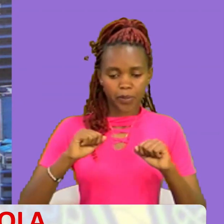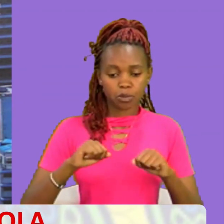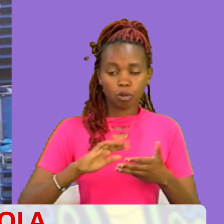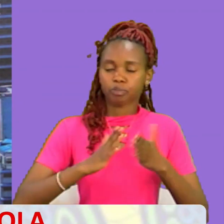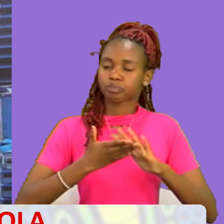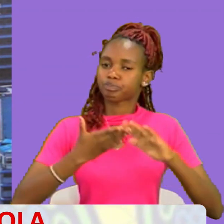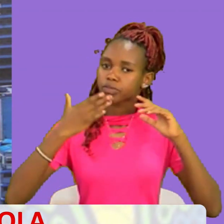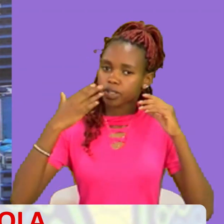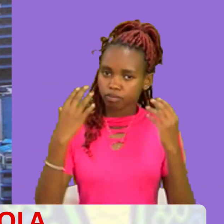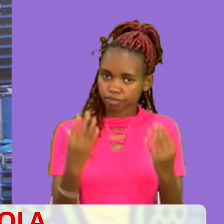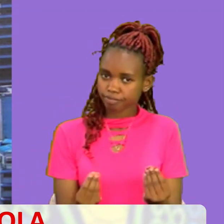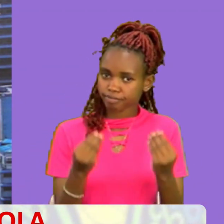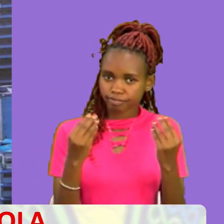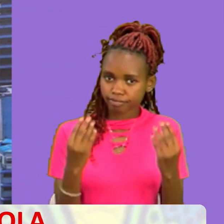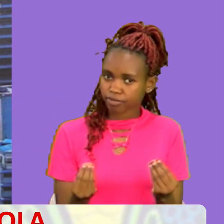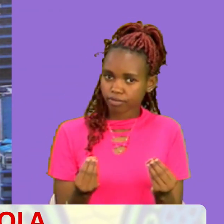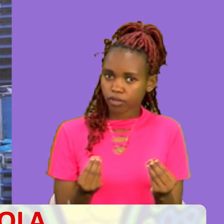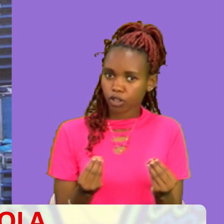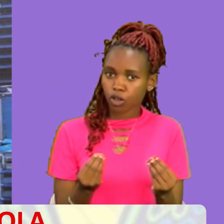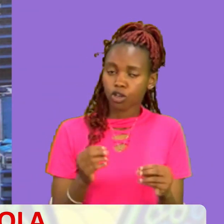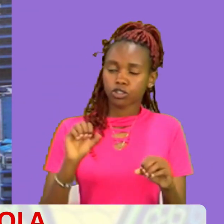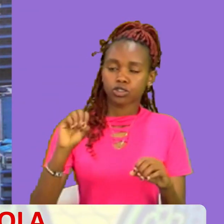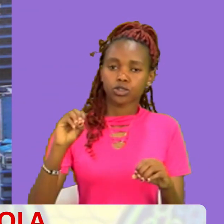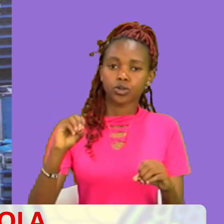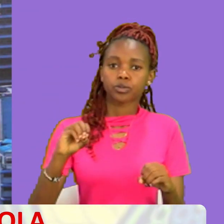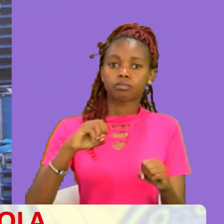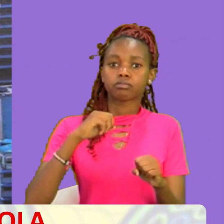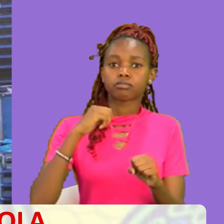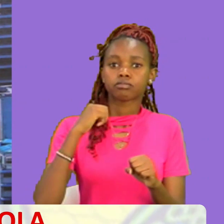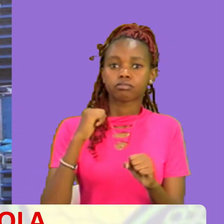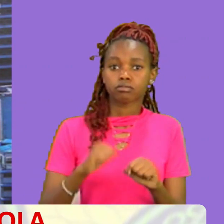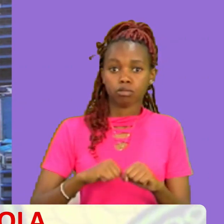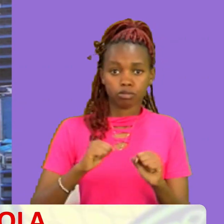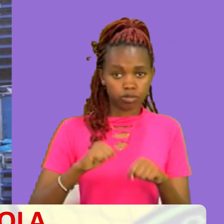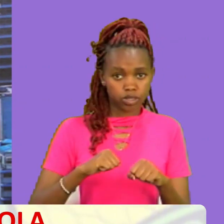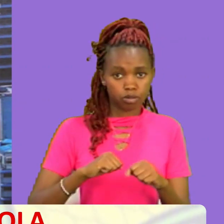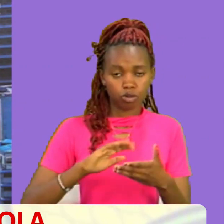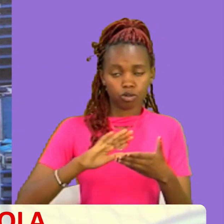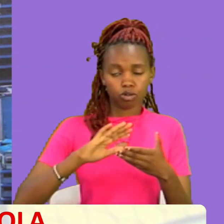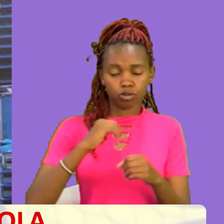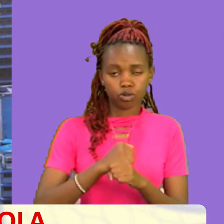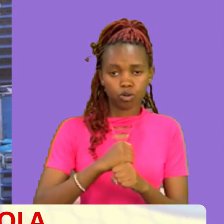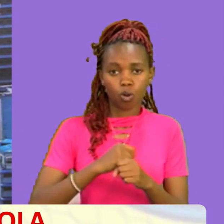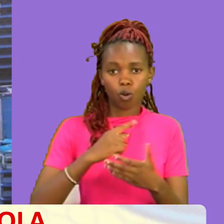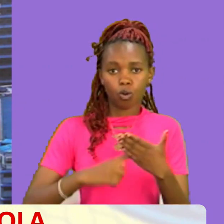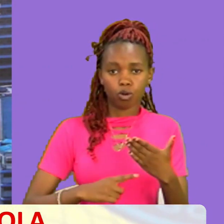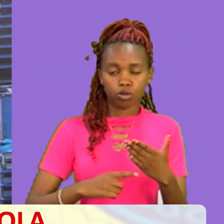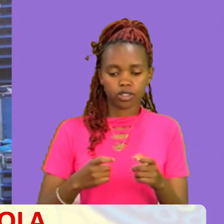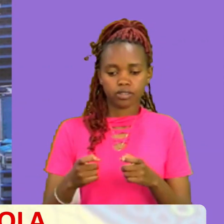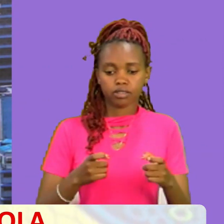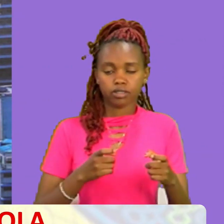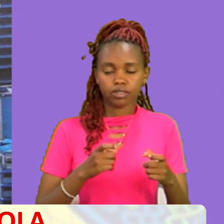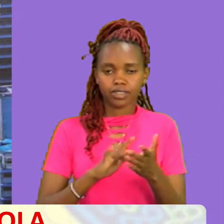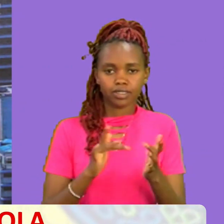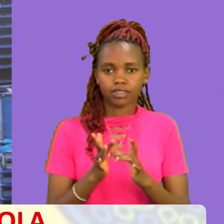ukaweze Kufanya yu kazi Ambayo Alikuwa meheka Ndani yako Ili kuamba Wale ambayo Wajamujua